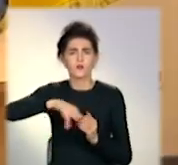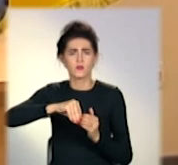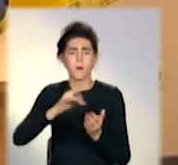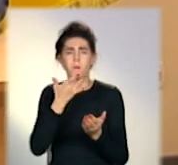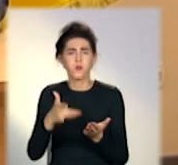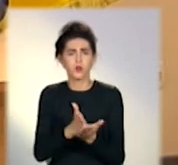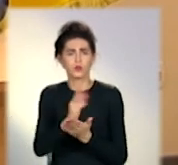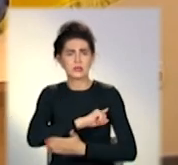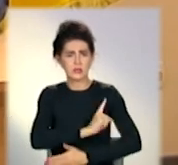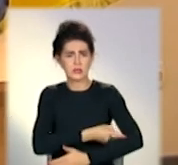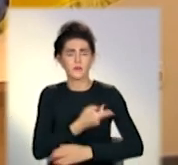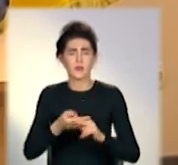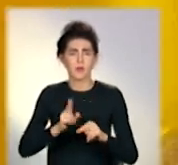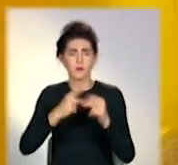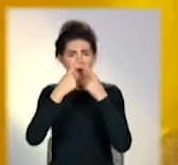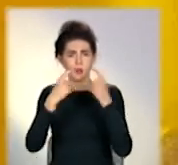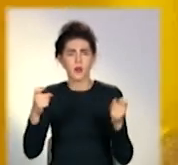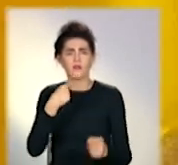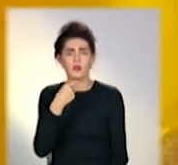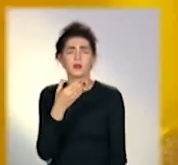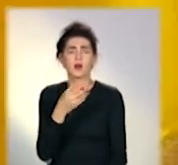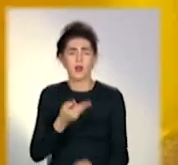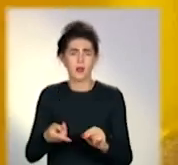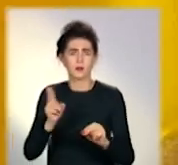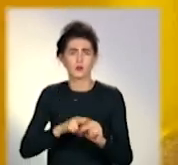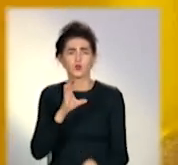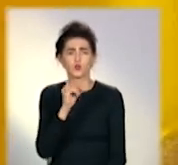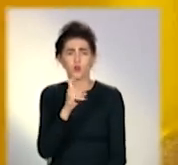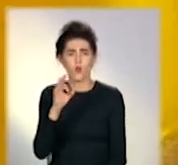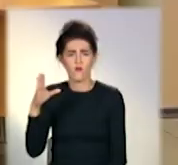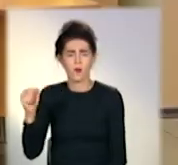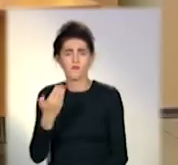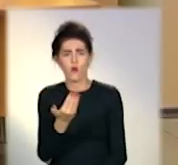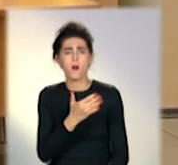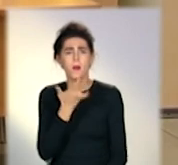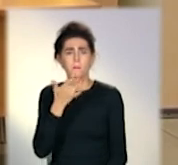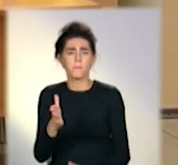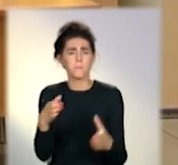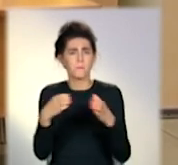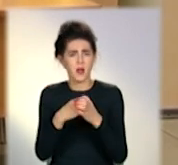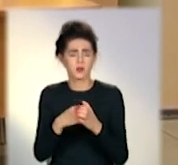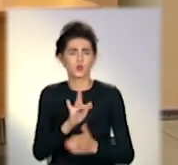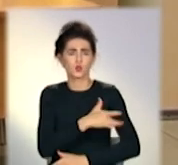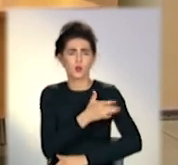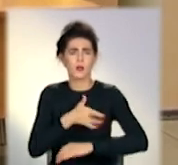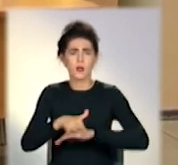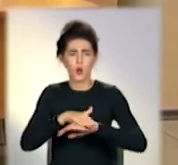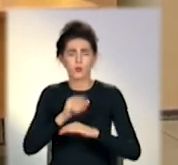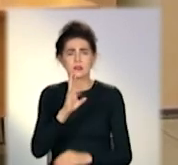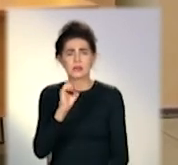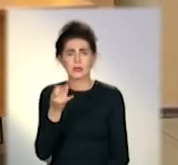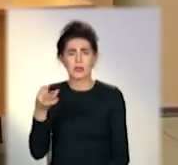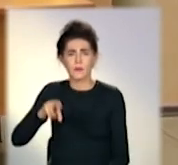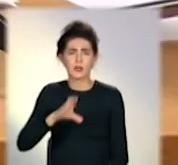політичних сил. Про це заявила кандидатка у депутати міськради від партії «Слуга народу» Ксенія Сухова. І